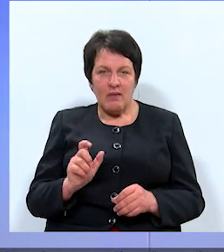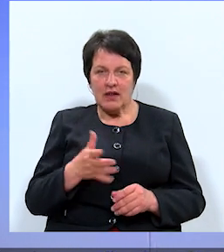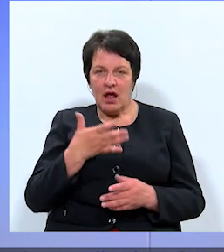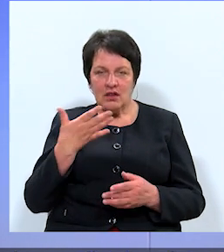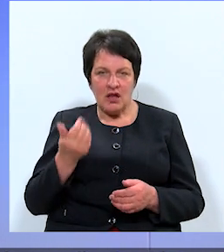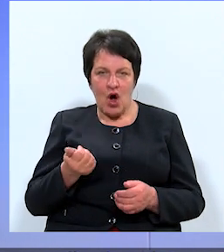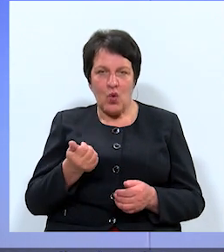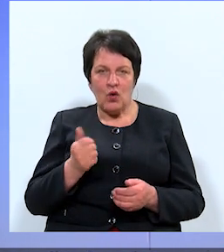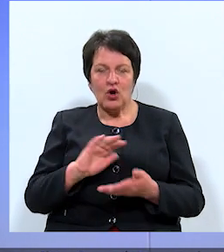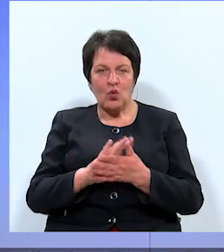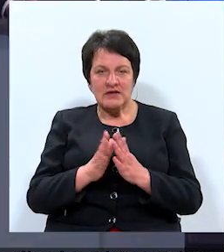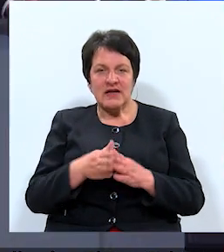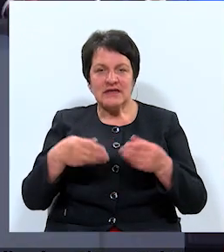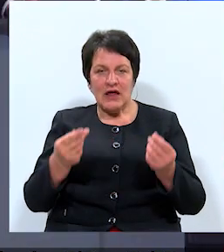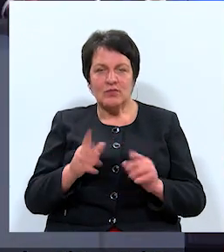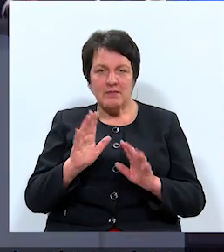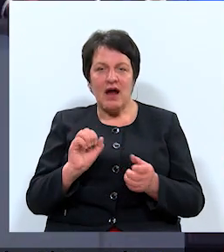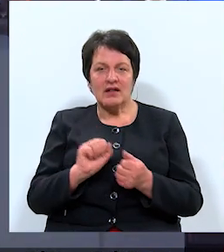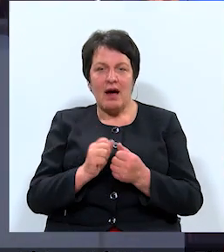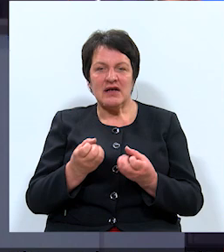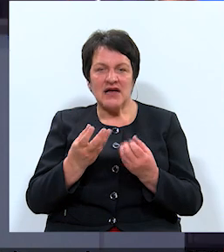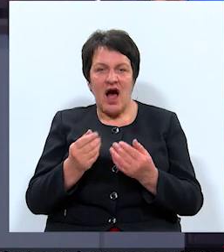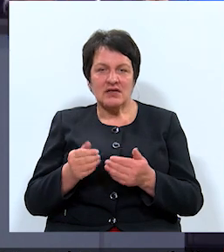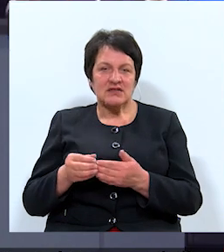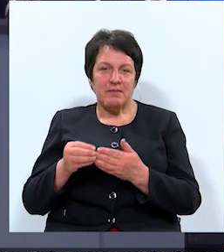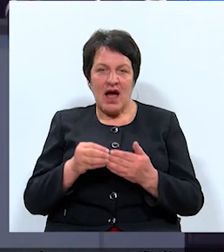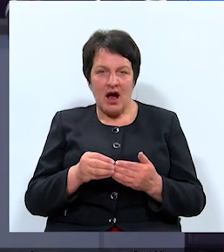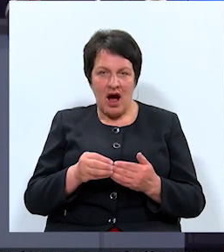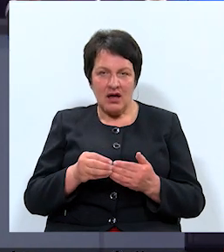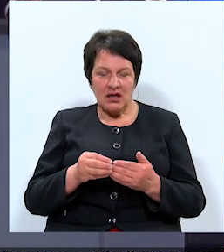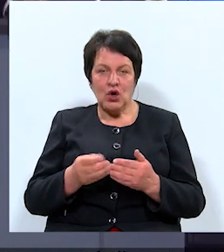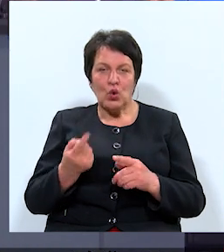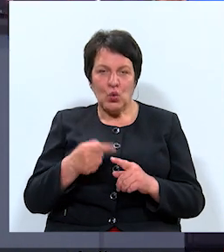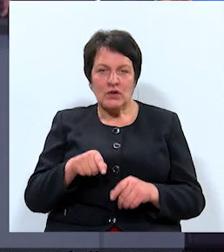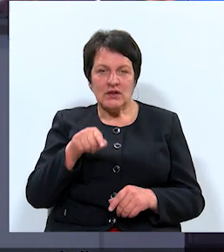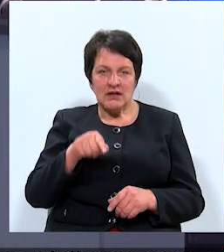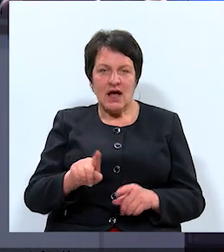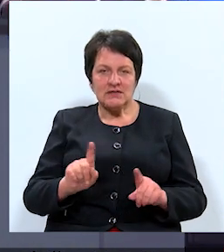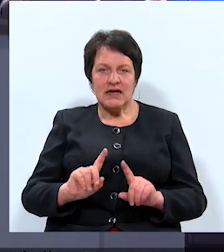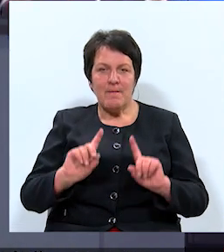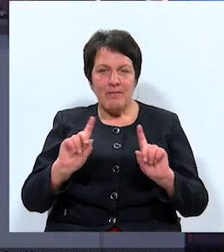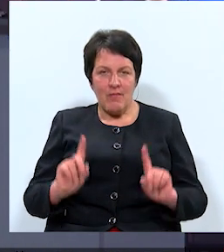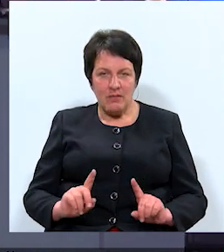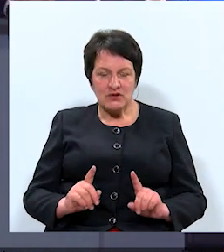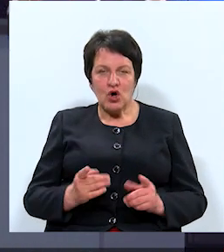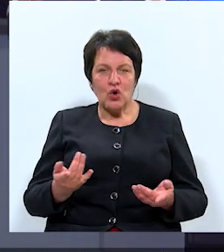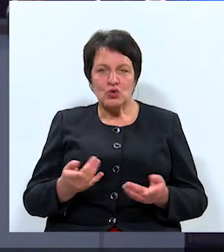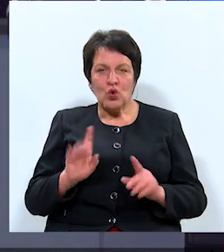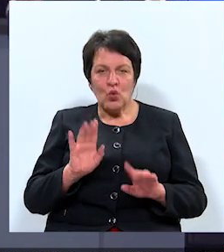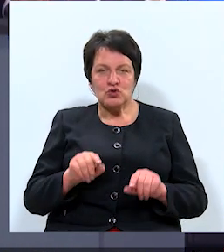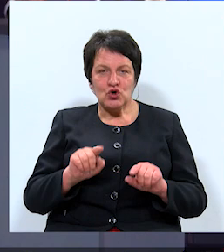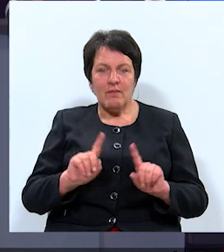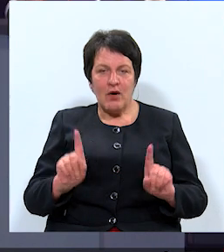līgums par dabas gāzes piegādē. Tas ir moments, kurš uz dotu